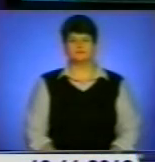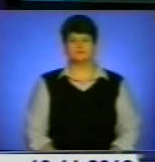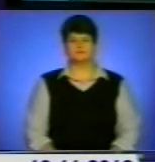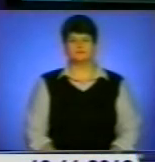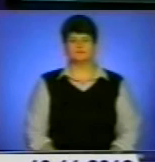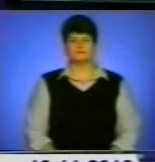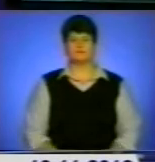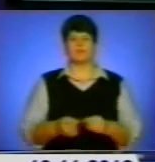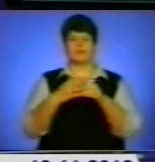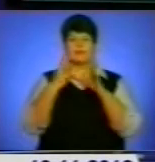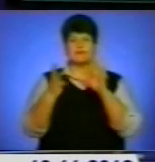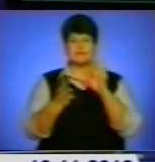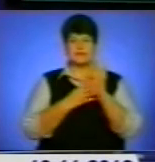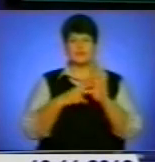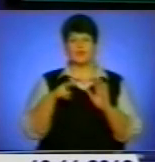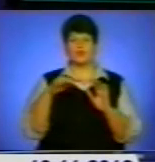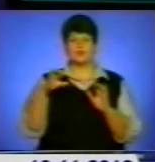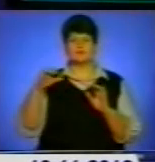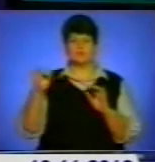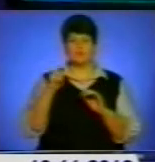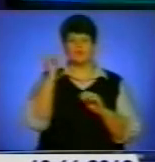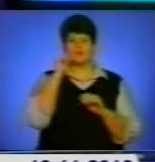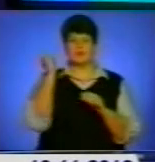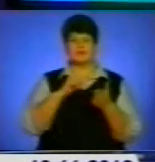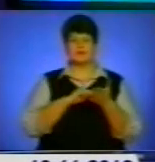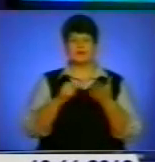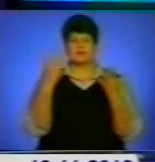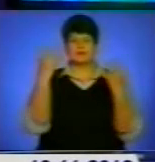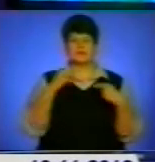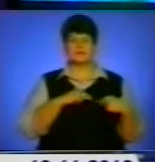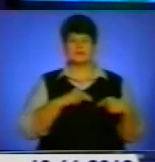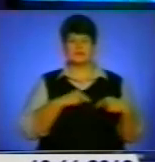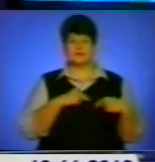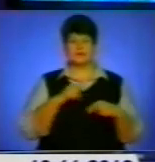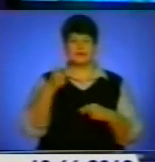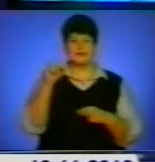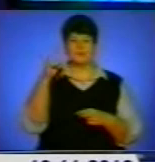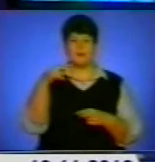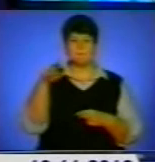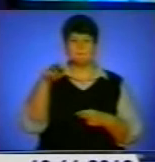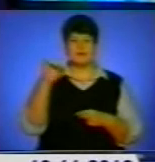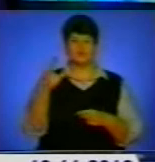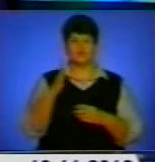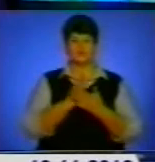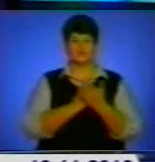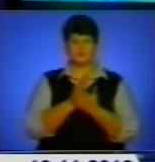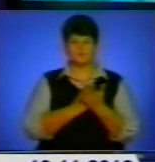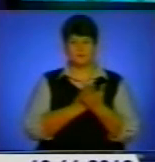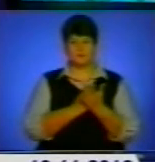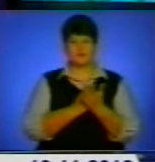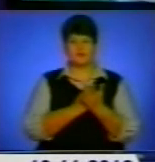19 листопада в Україні відзначають День працівників Гідрометеорологічної служби. Щорічно організації